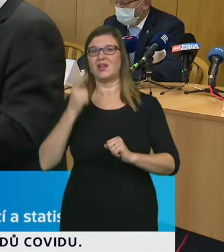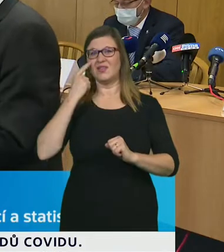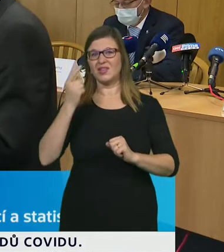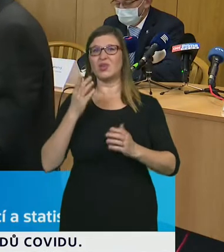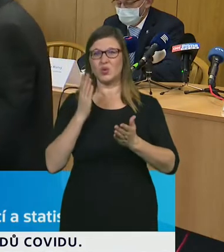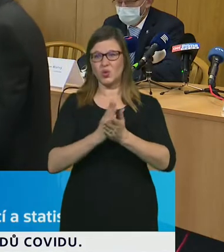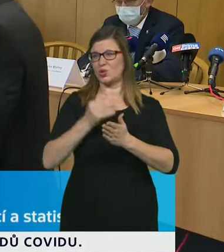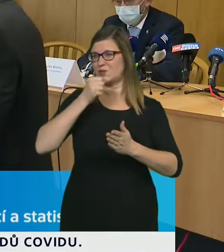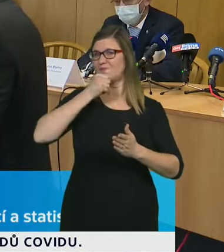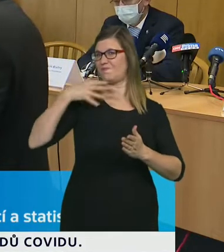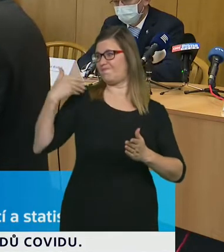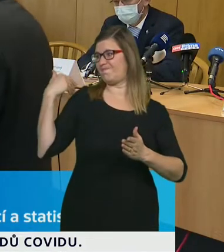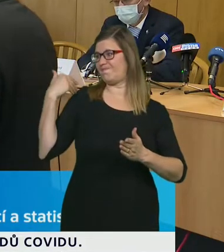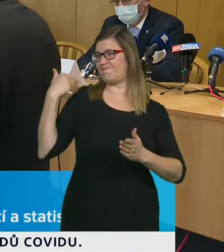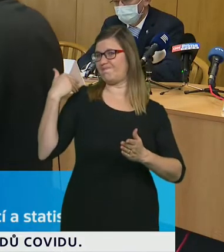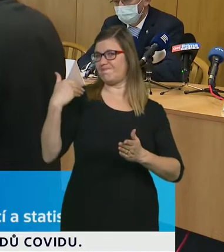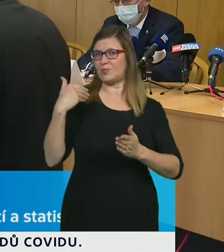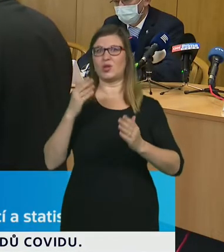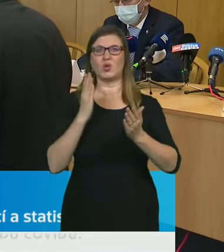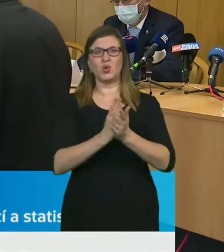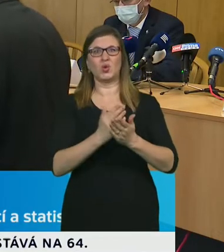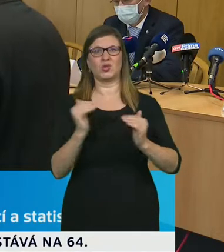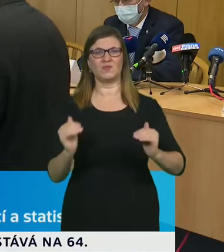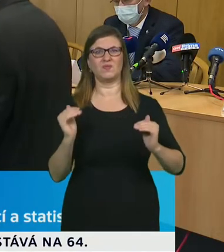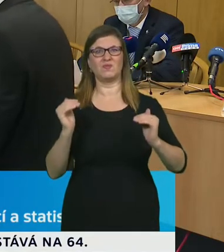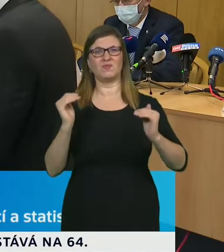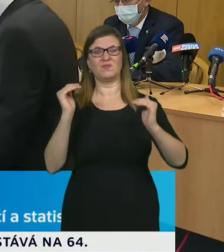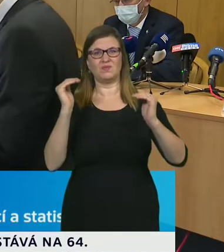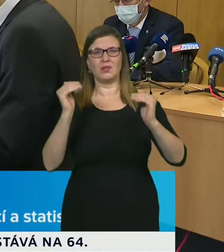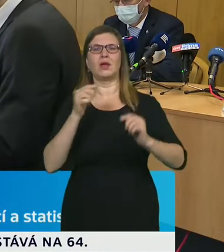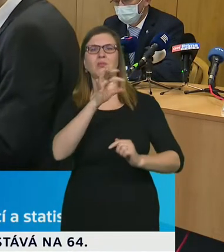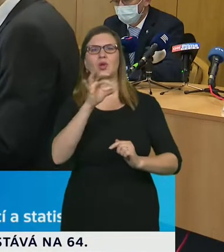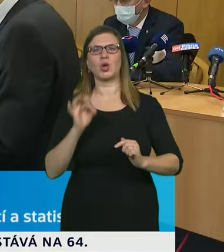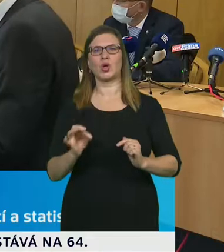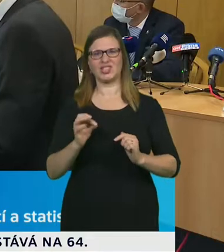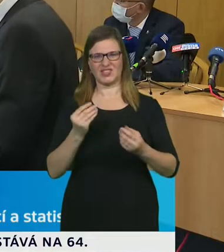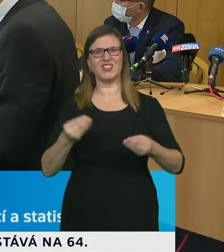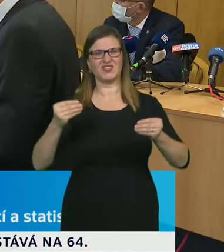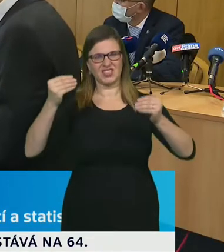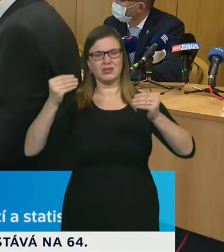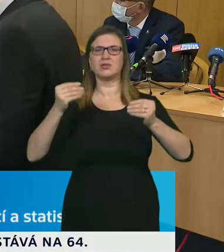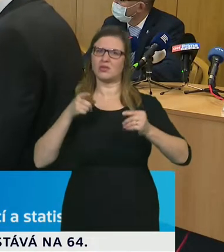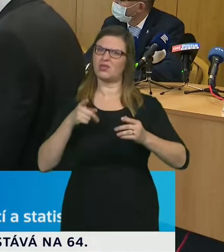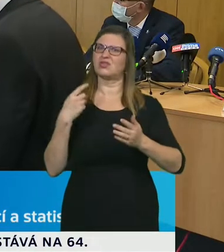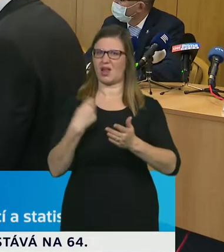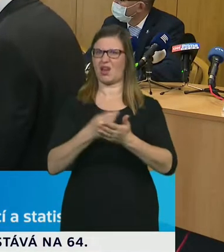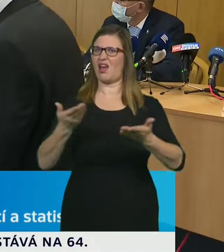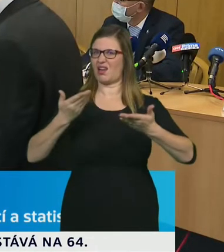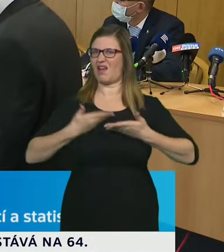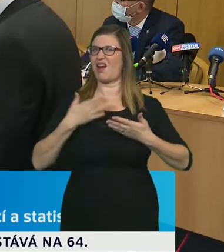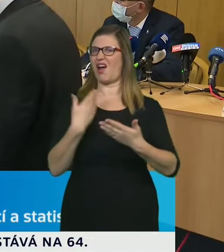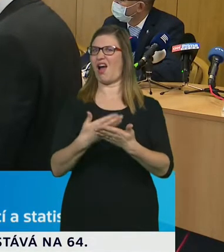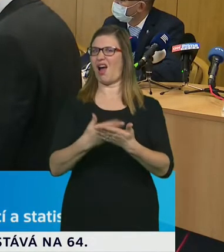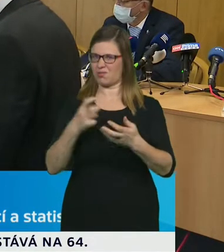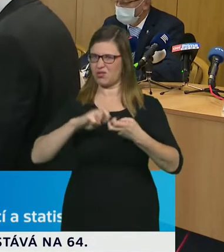začínají měnit. A to je jednoznačně signál, že jsme v nějakém rizikovém bodě zlomu. Opět mezinárodní